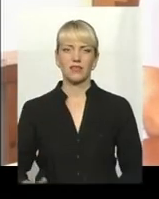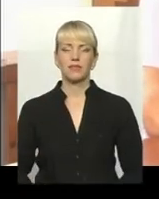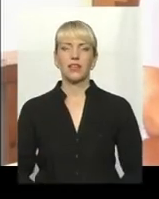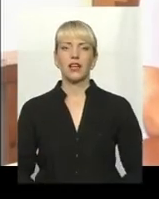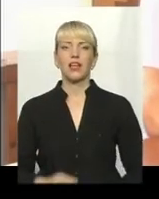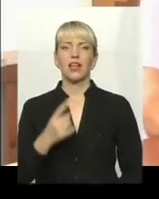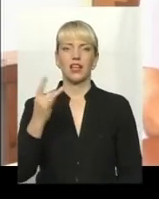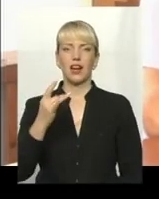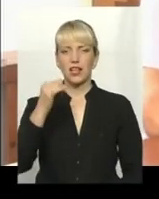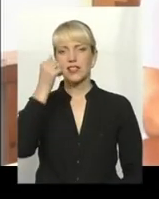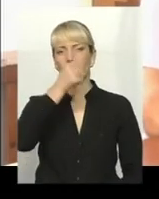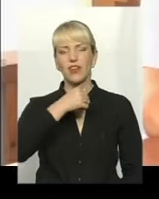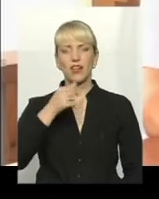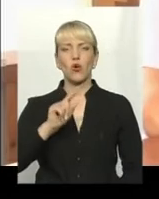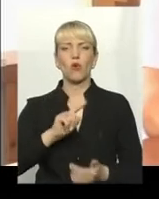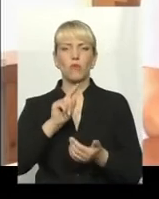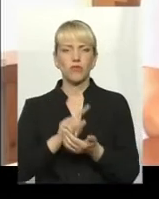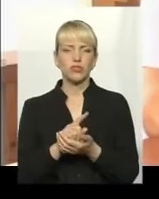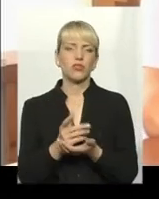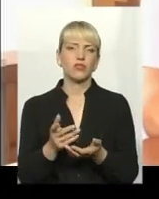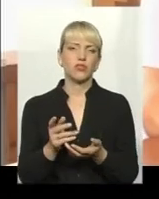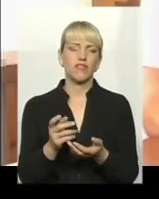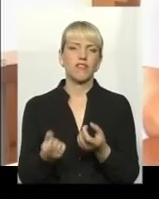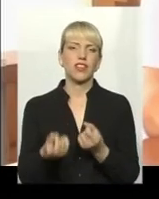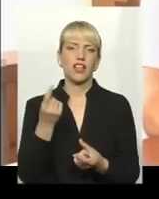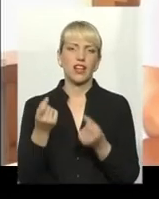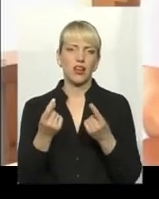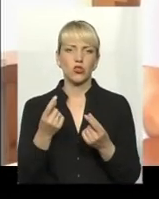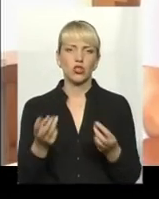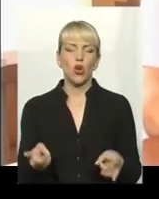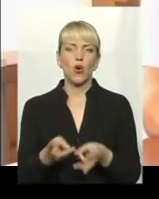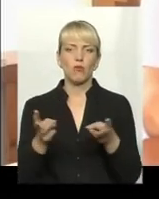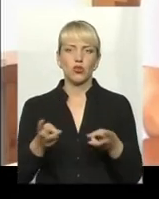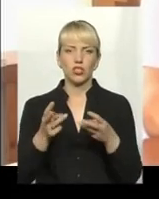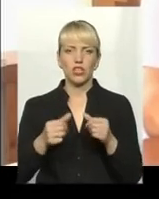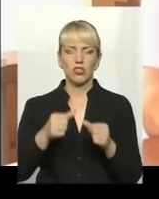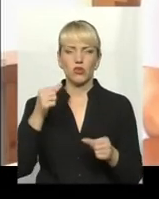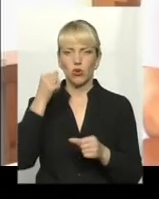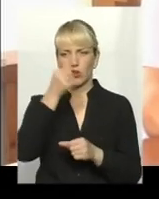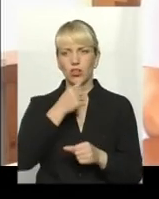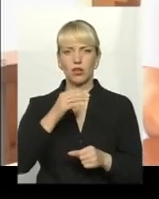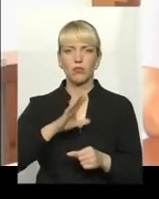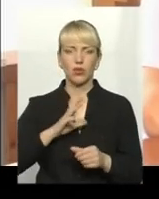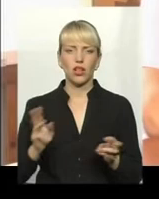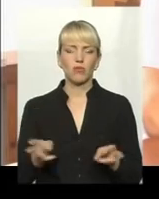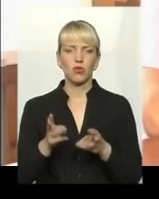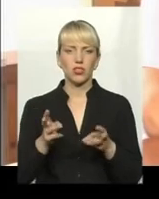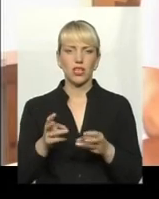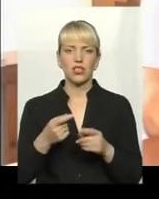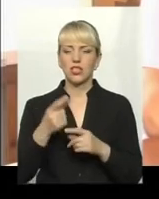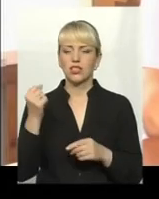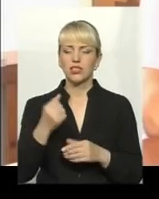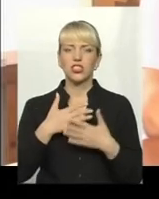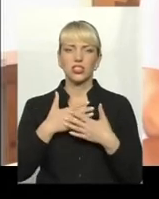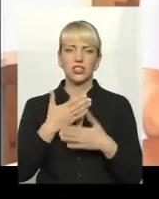в рік обов'язково там виникають, ну не обов'язково, пожежі. Той рік була пожежа десь тиждень, тут не було в селі ніяк